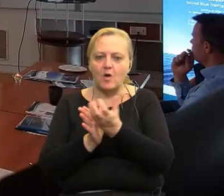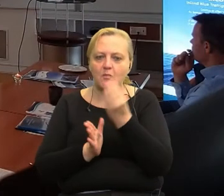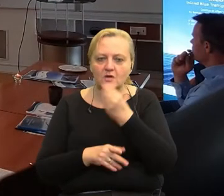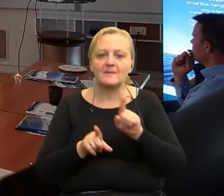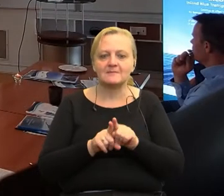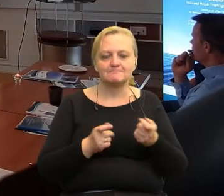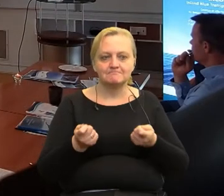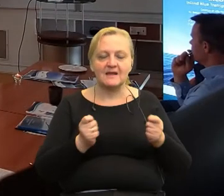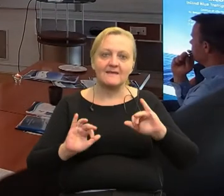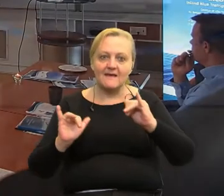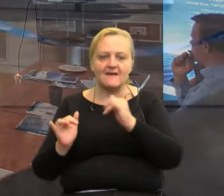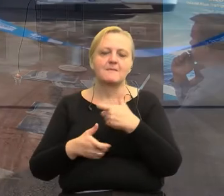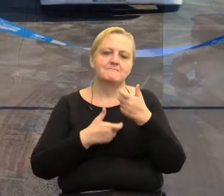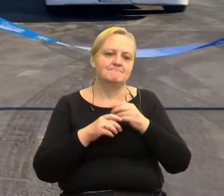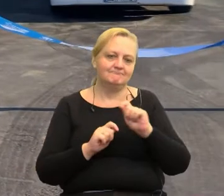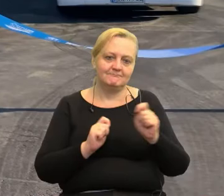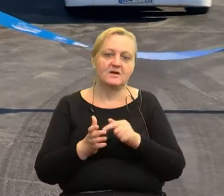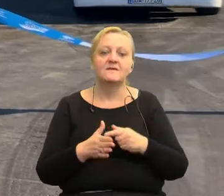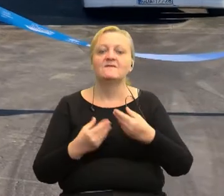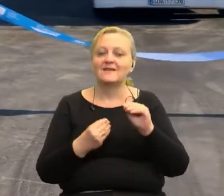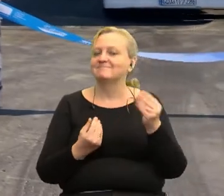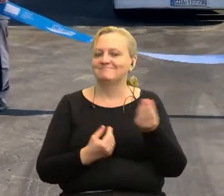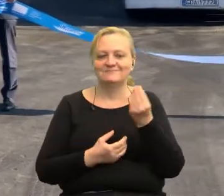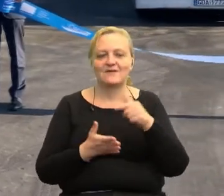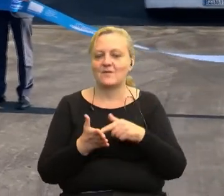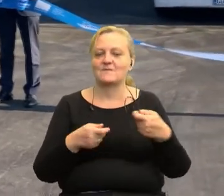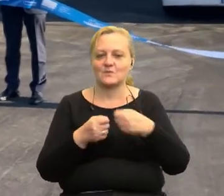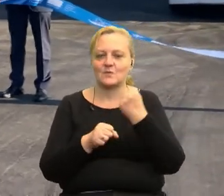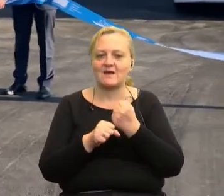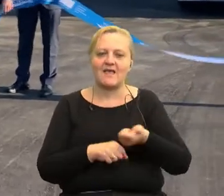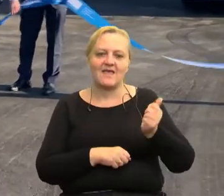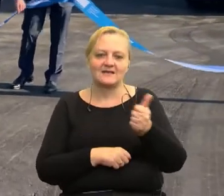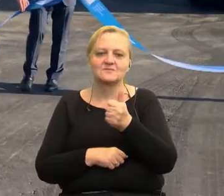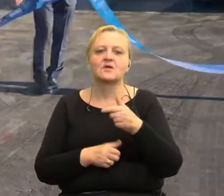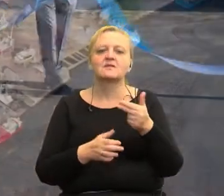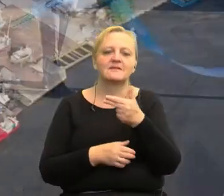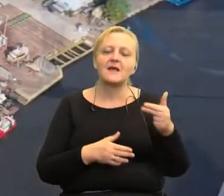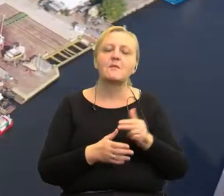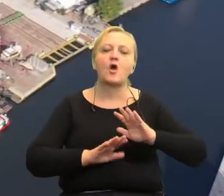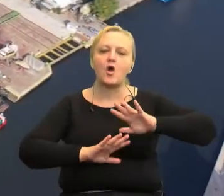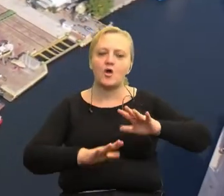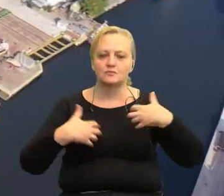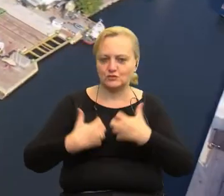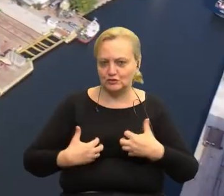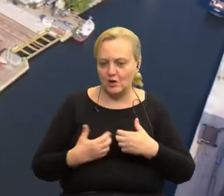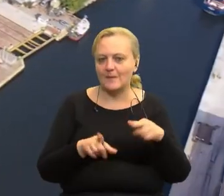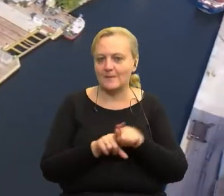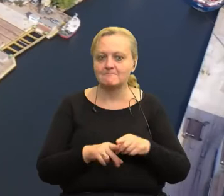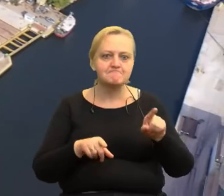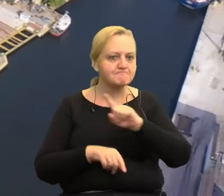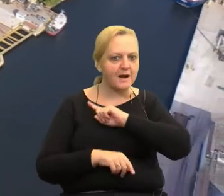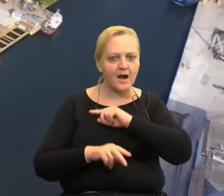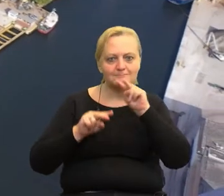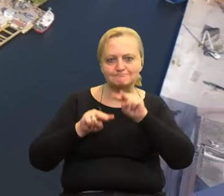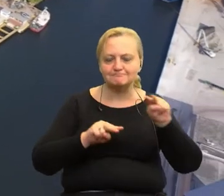modelowaniu transportu. Co więcej, współpracują z nami także eksperci z dziedziny ochrony środowiska, którzy czuwają nad tym,